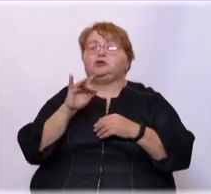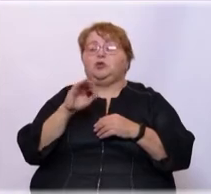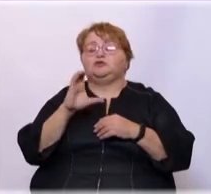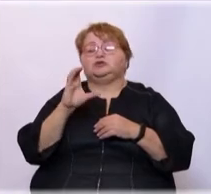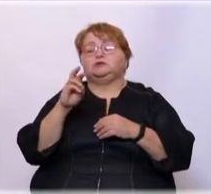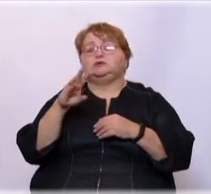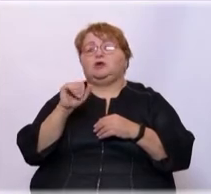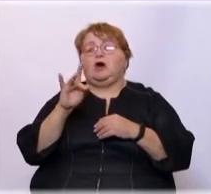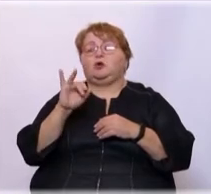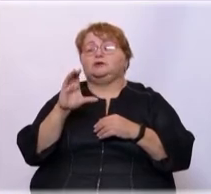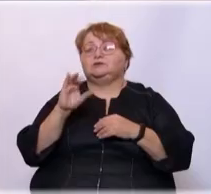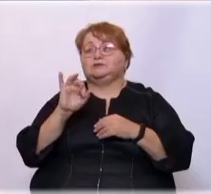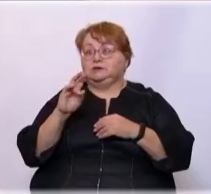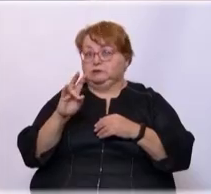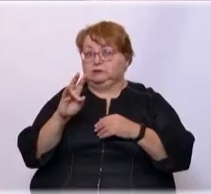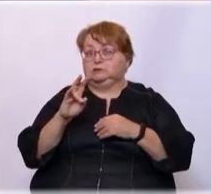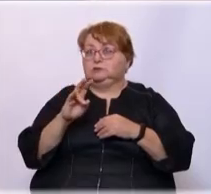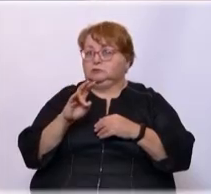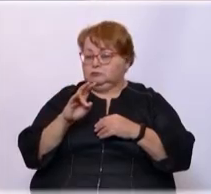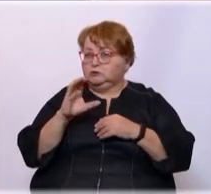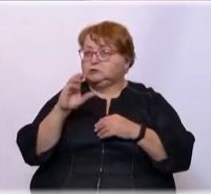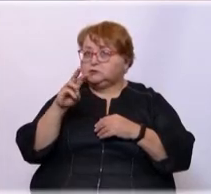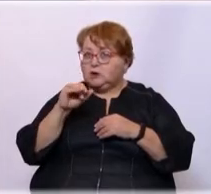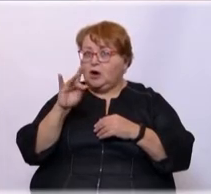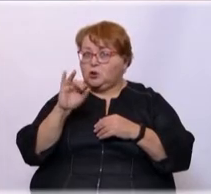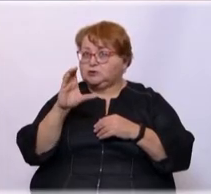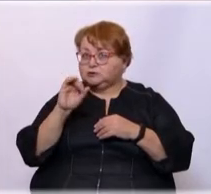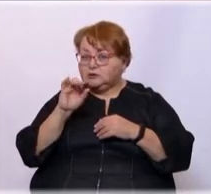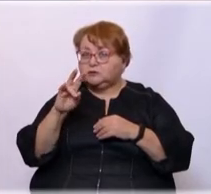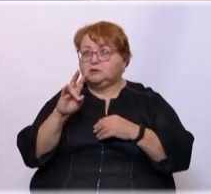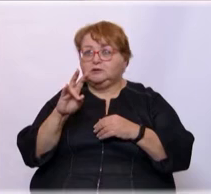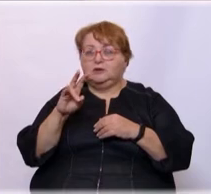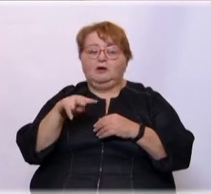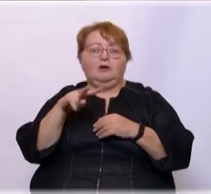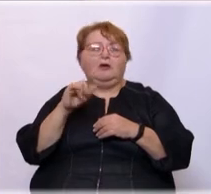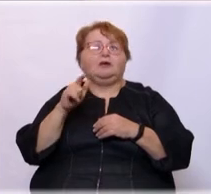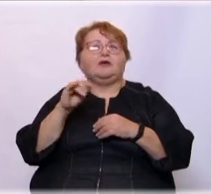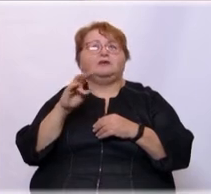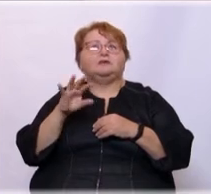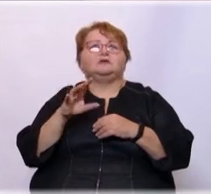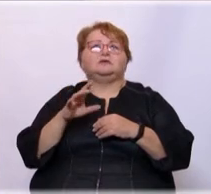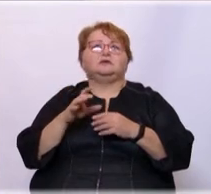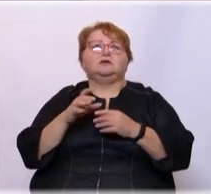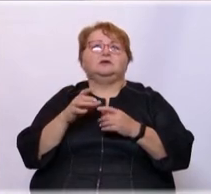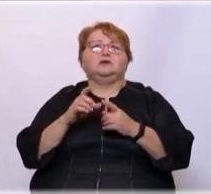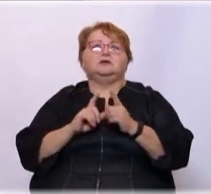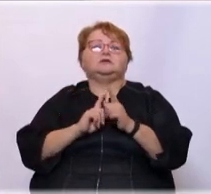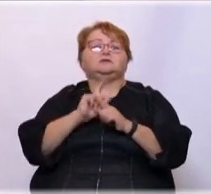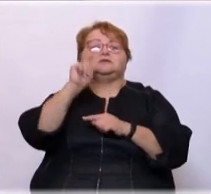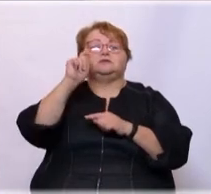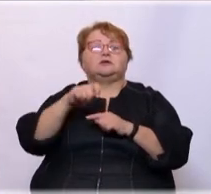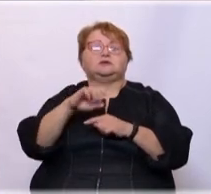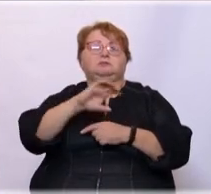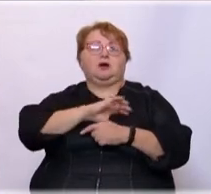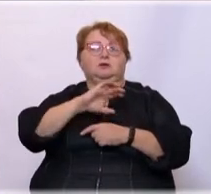пригласил… Николай Петрович Старостин? Да, Николай Петрович Старостин. Легенда «Спартака»? Создатель «Спартака». И